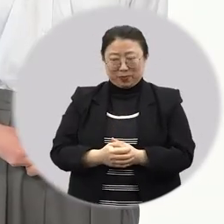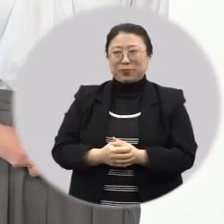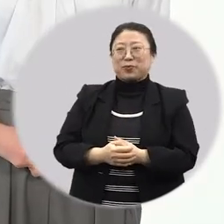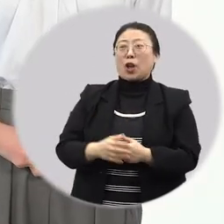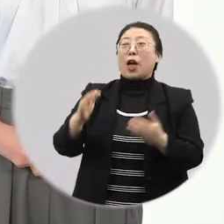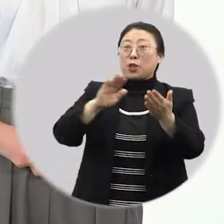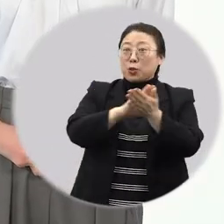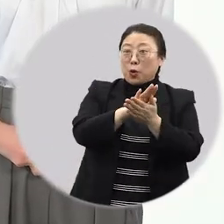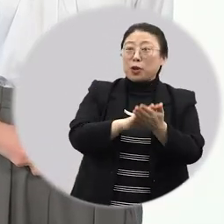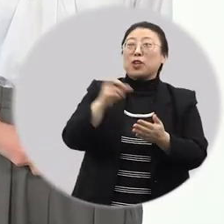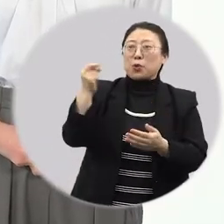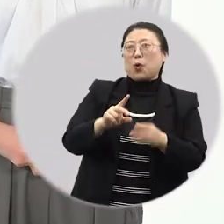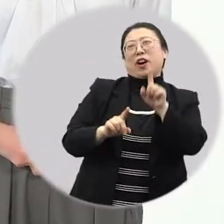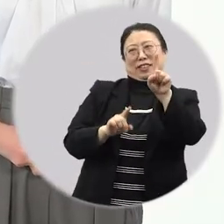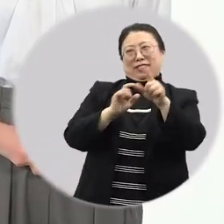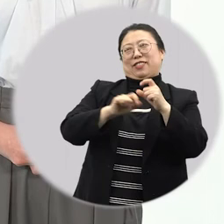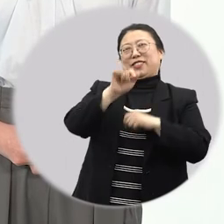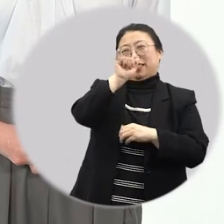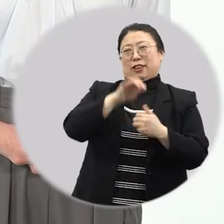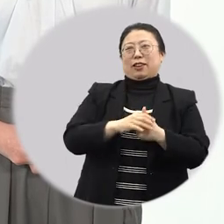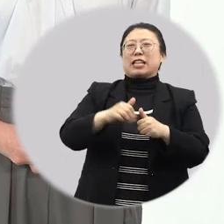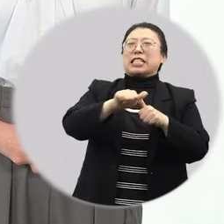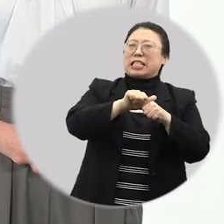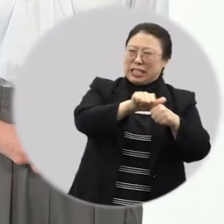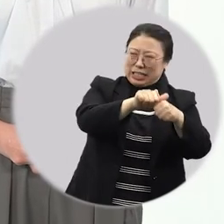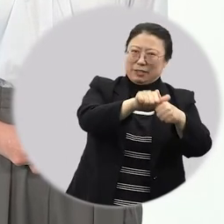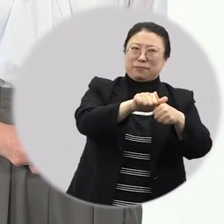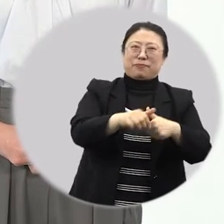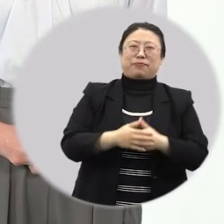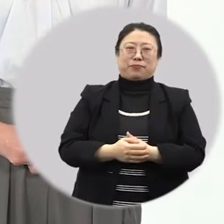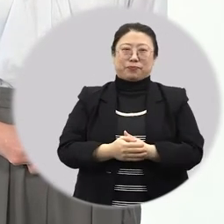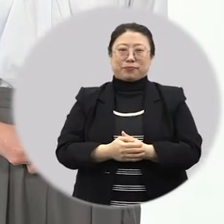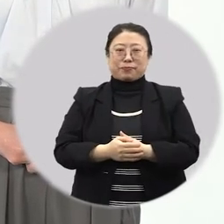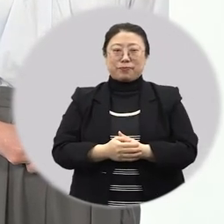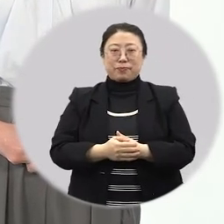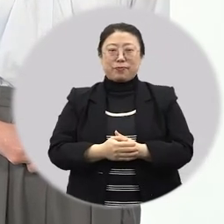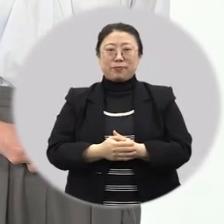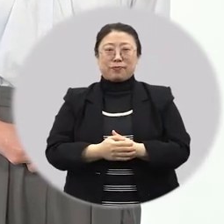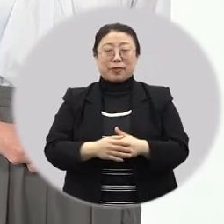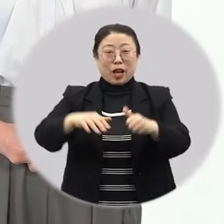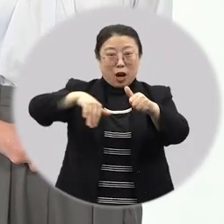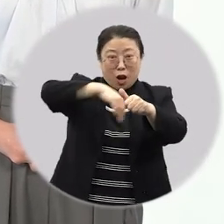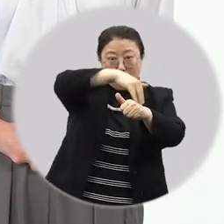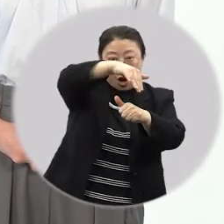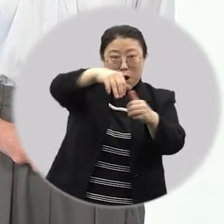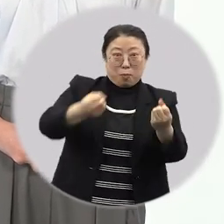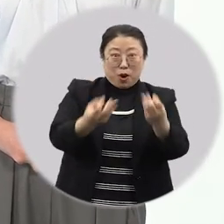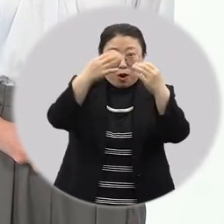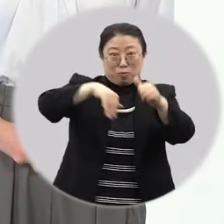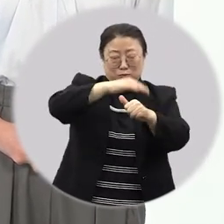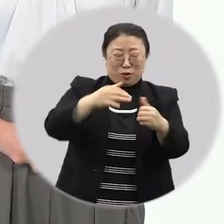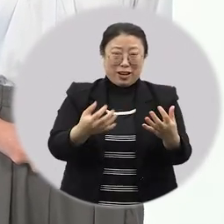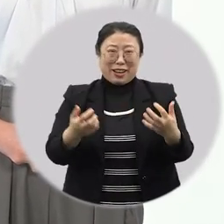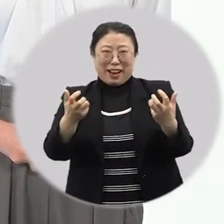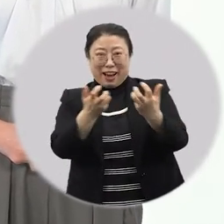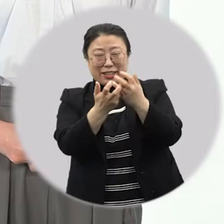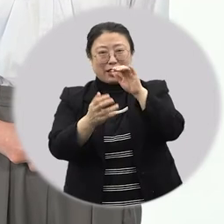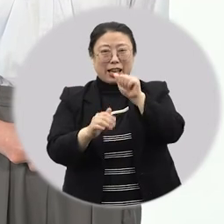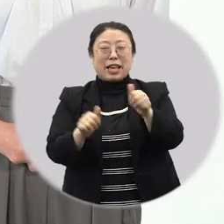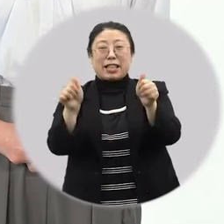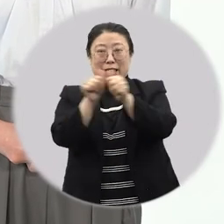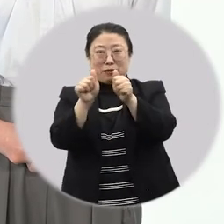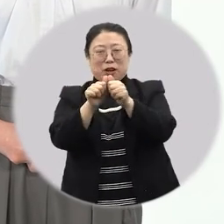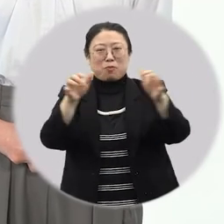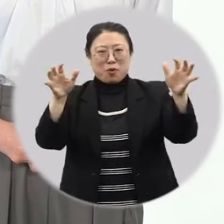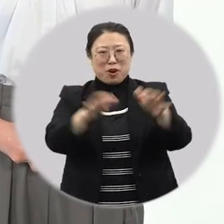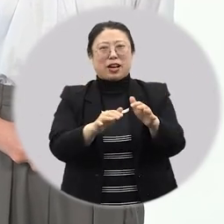단온날에 즐기는 놀이가 하나 더 있는데 바로 씨름이에요. 명절 분위기가 가득한 단온날, 남자들이